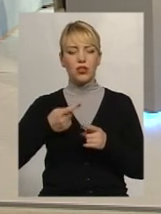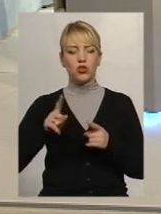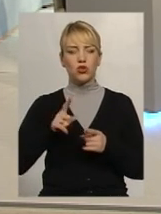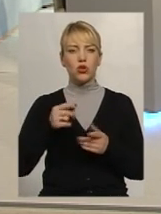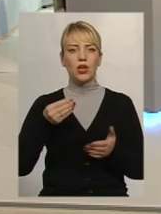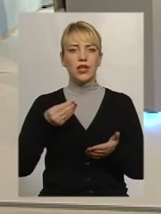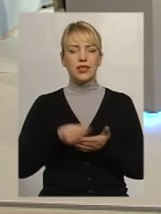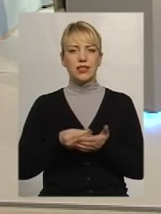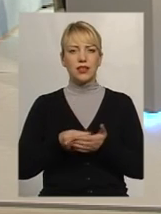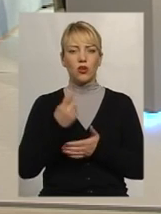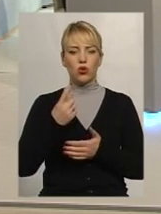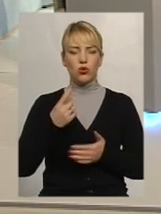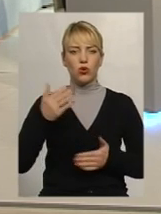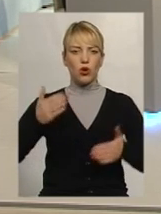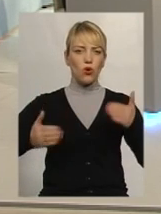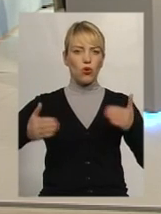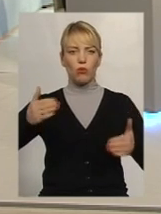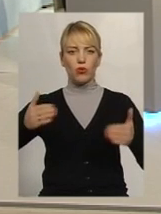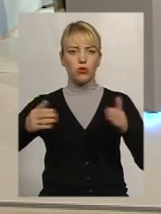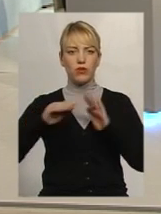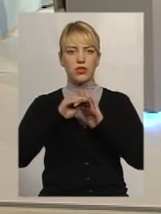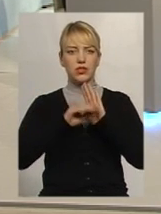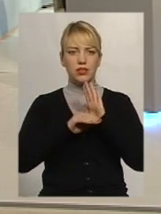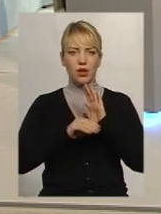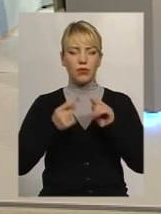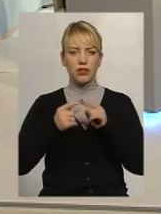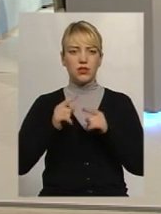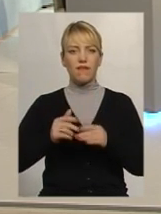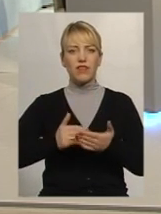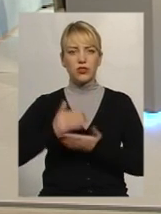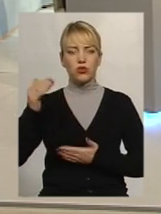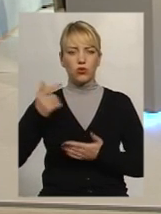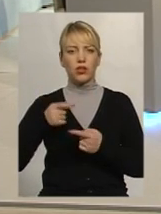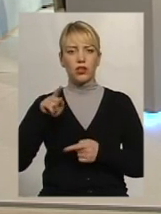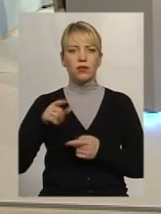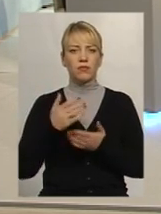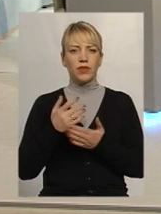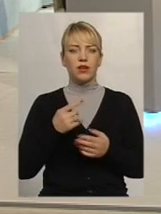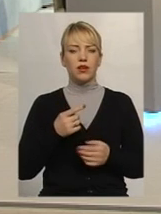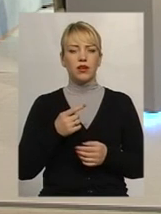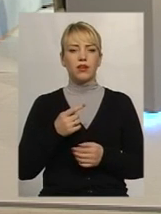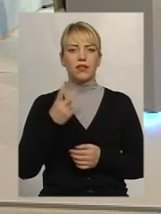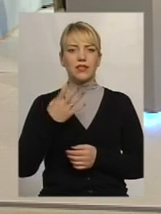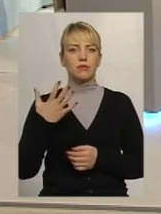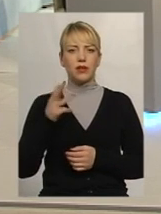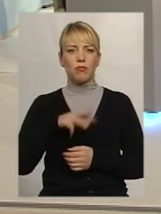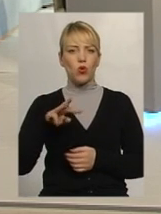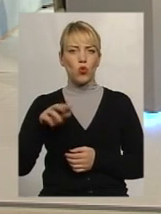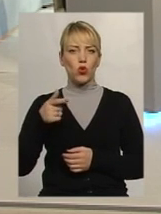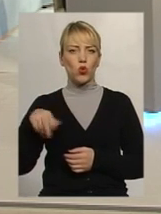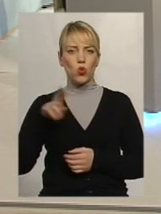одної роботизованої системи доволі висока, близько чверті млн доларів, але